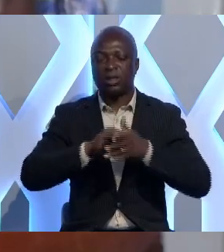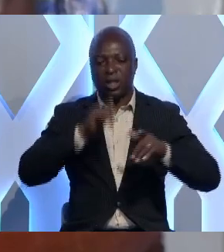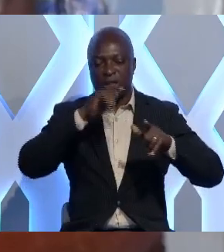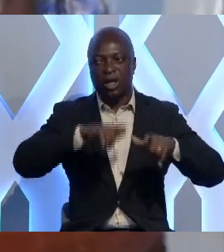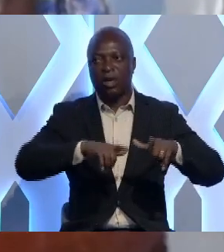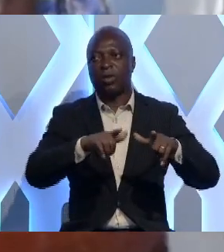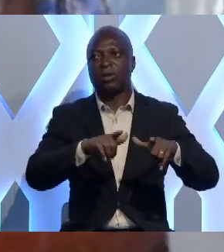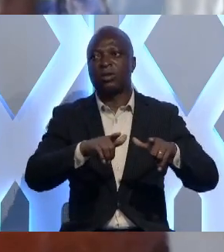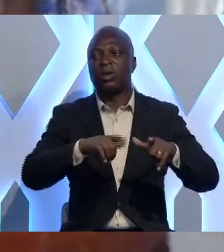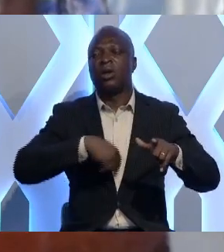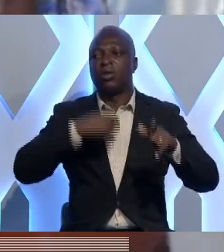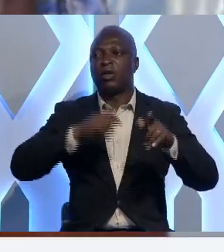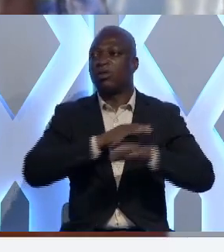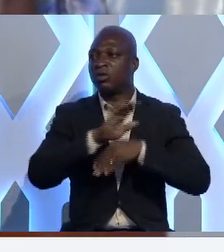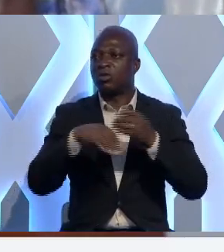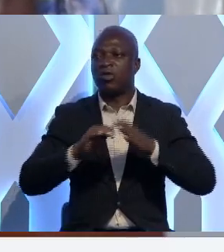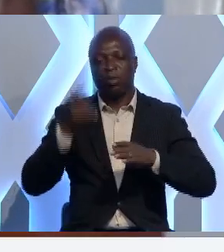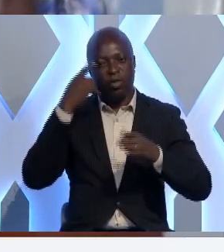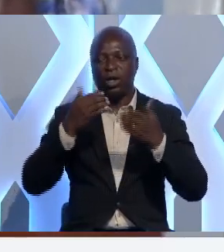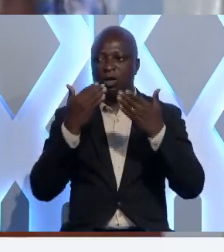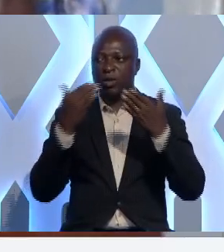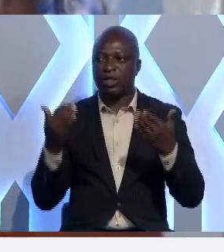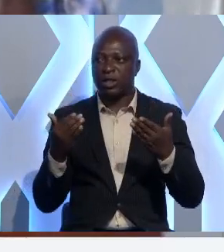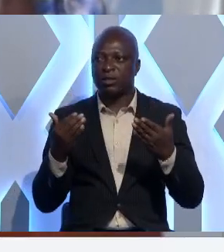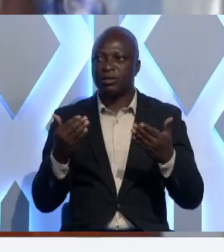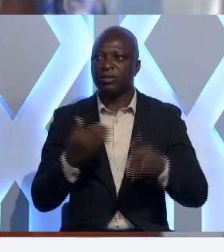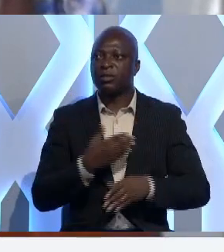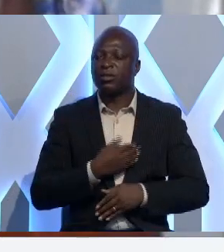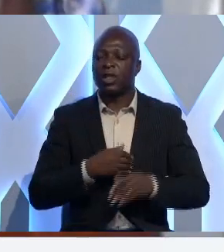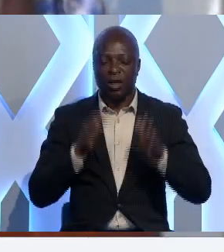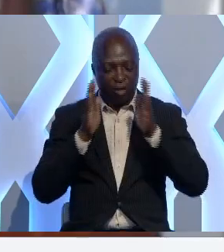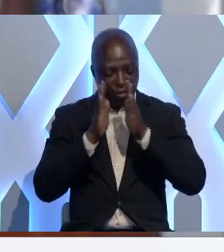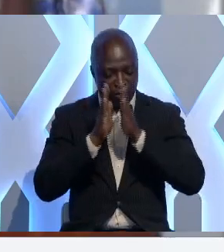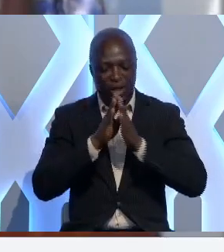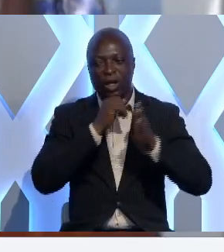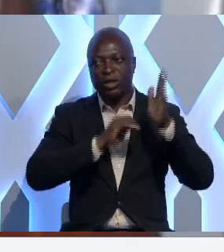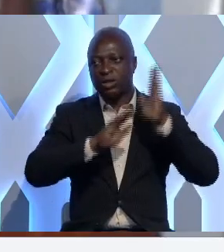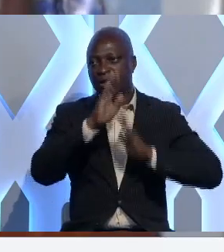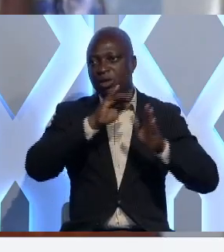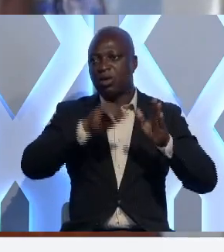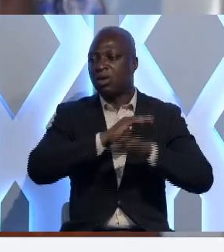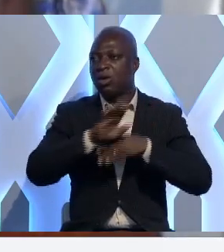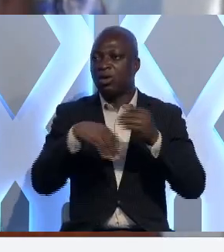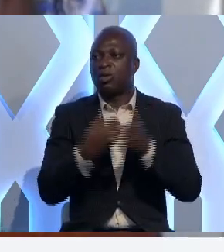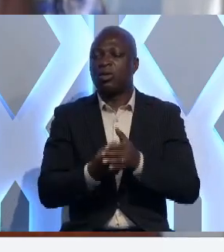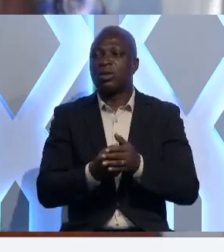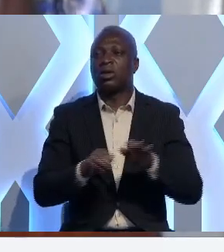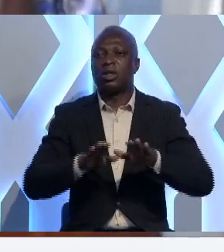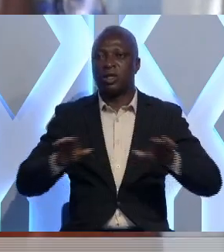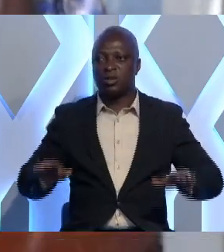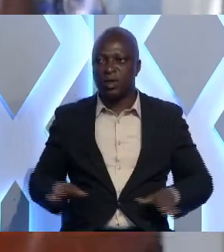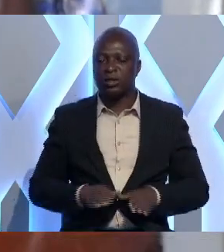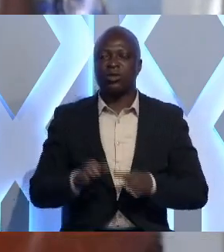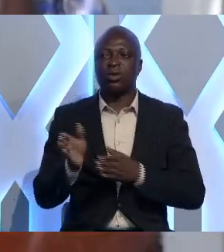nous devons tout faire pour les remercier et prier les membres des ancêtres que toutes les espèces de